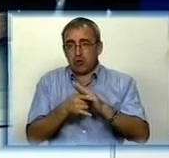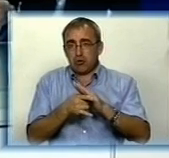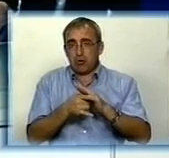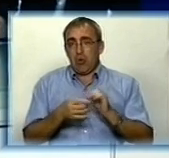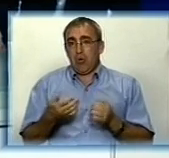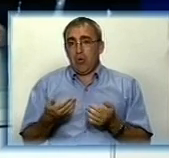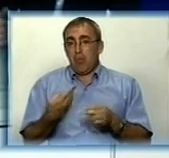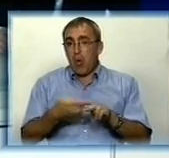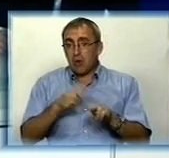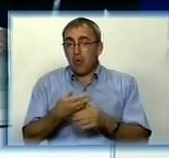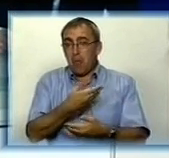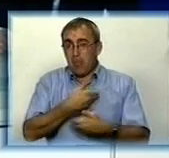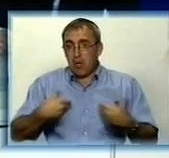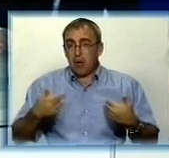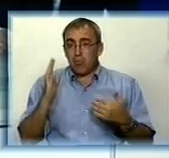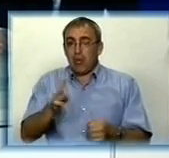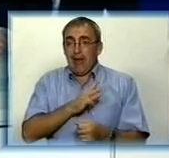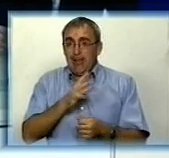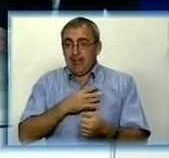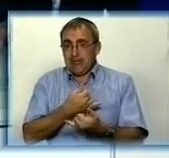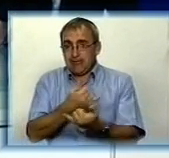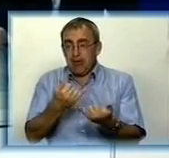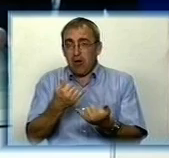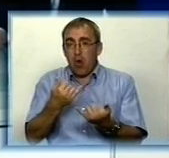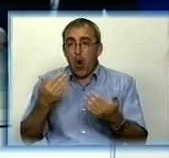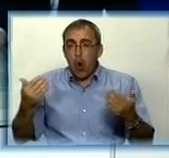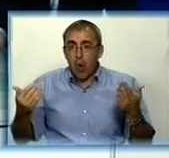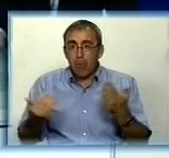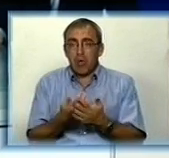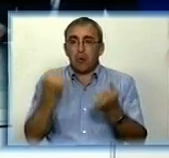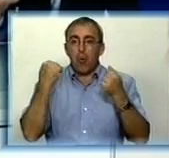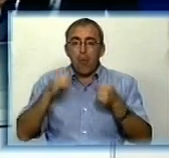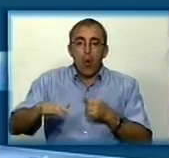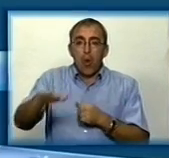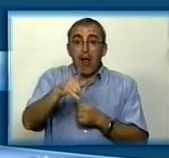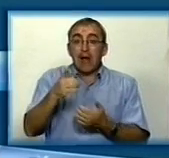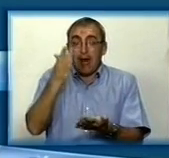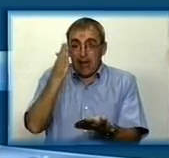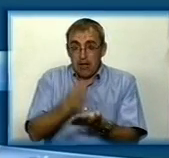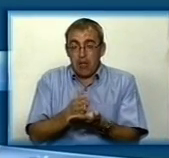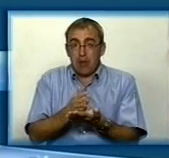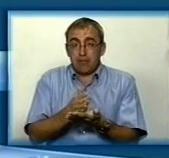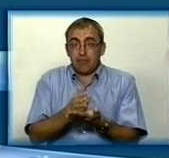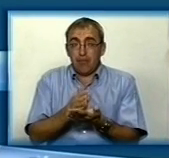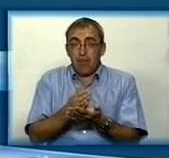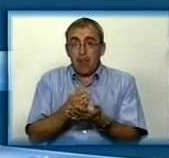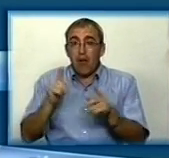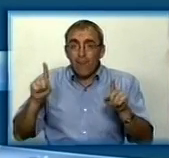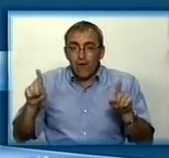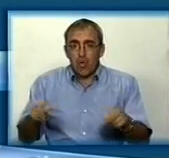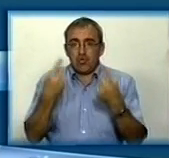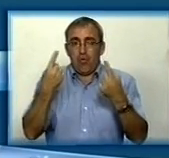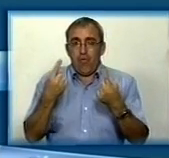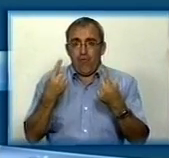Тому ми будем іниціювати обновлення спортивних площадок, якщо вони там є, встановити її функціональності.